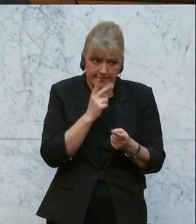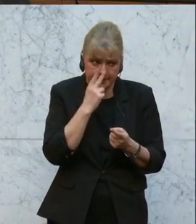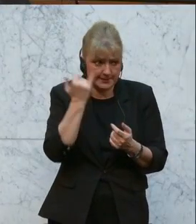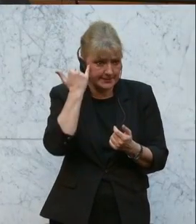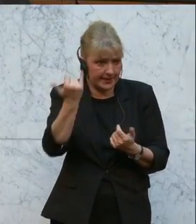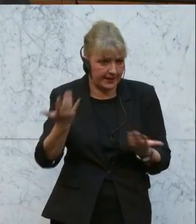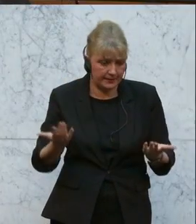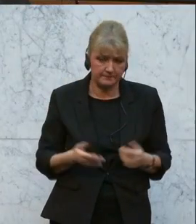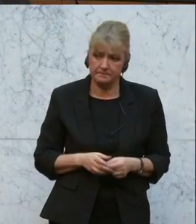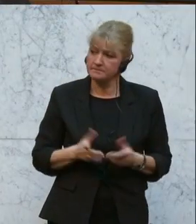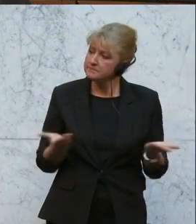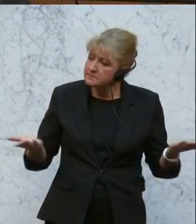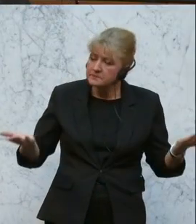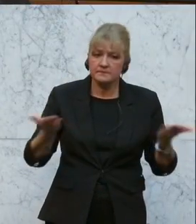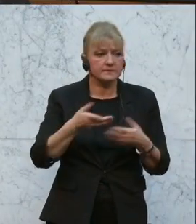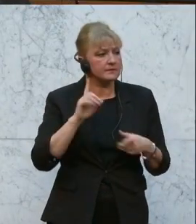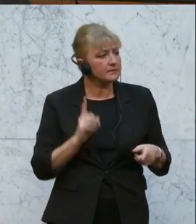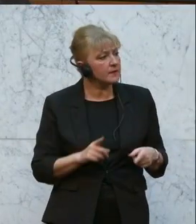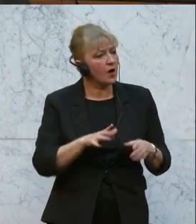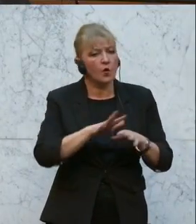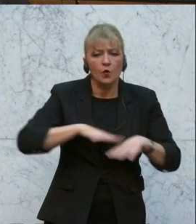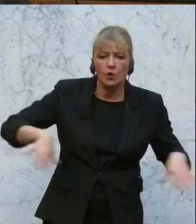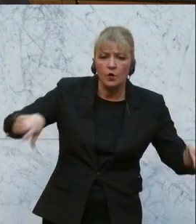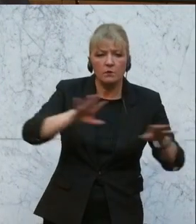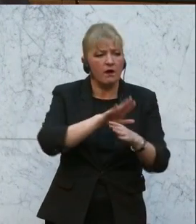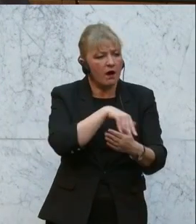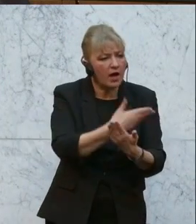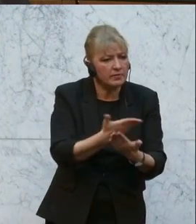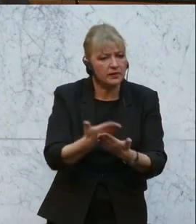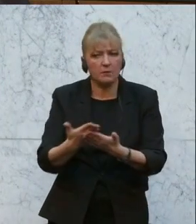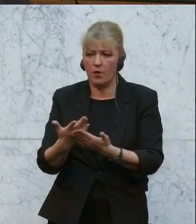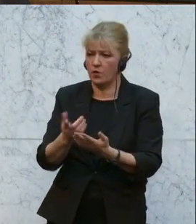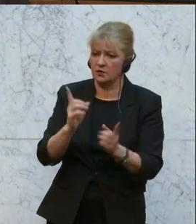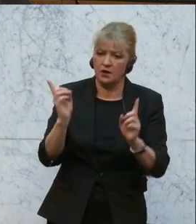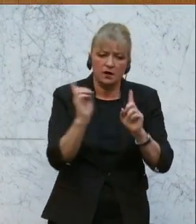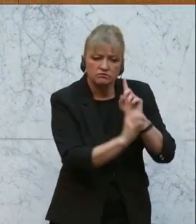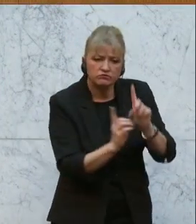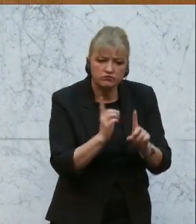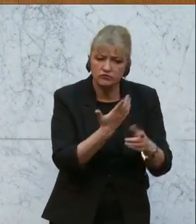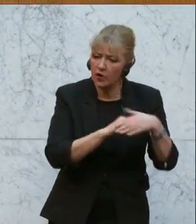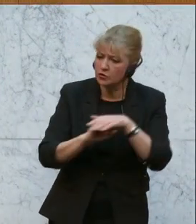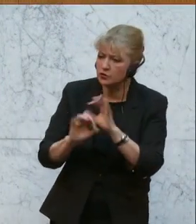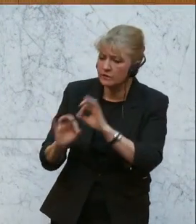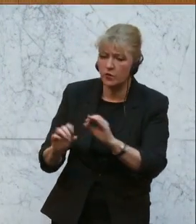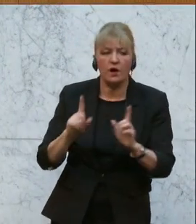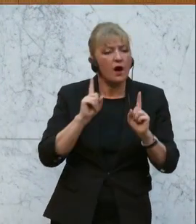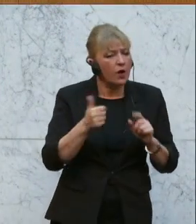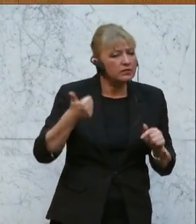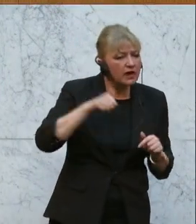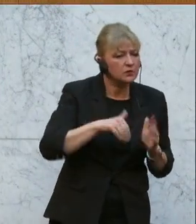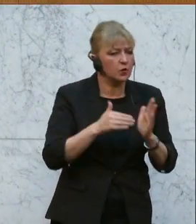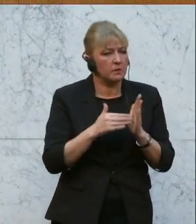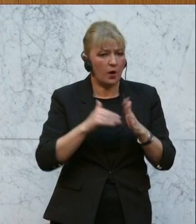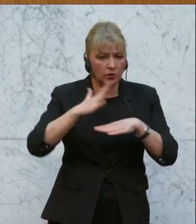Neben dem flächendeckenden, niederschwelligen Angebot- und Anlaufstellen für Unterstützung braucht es den flächendeckenden Ausbau von